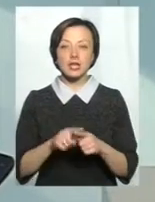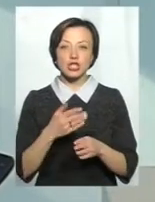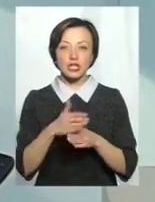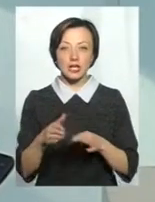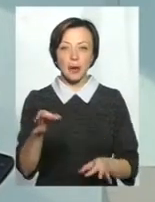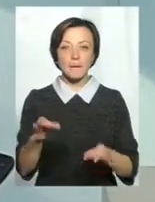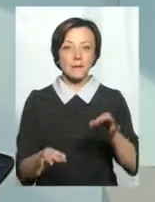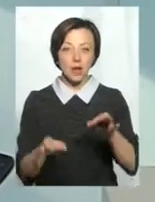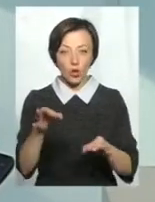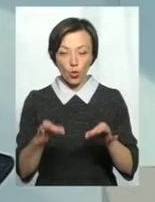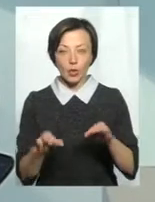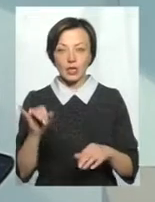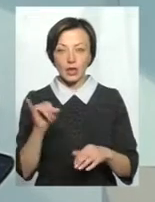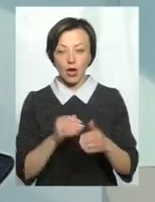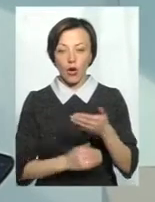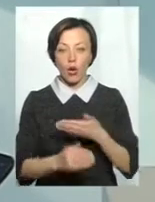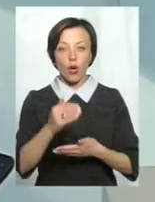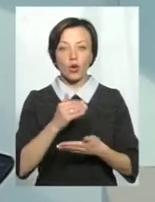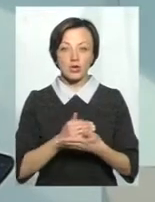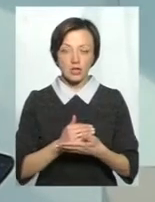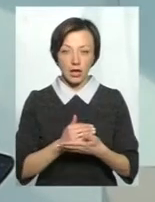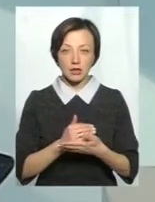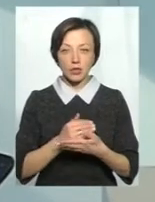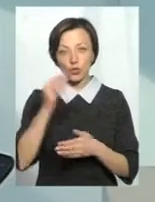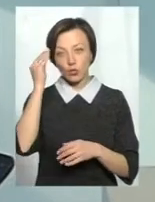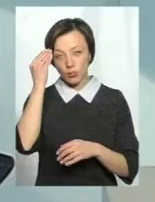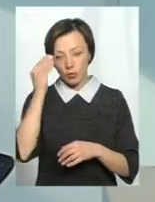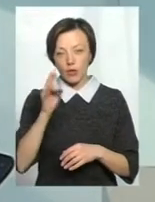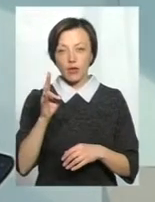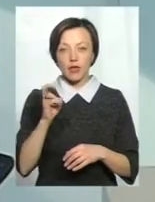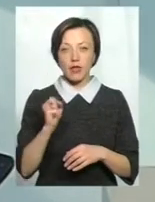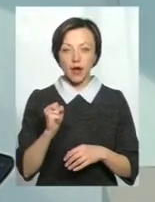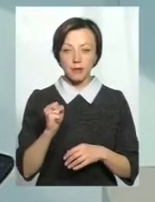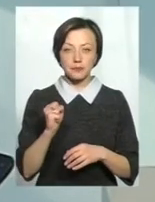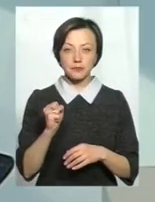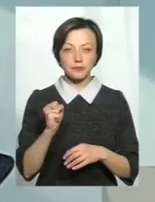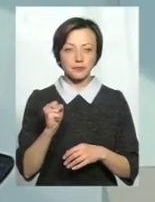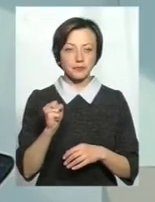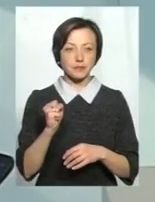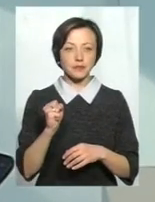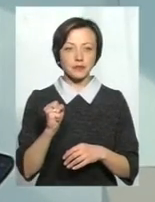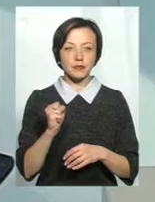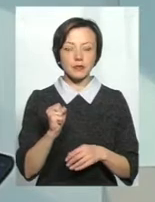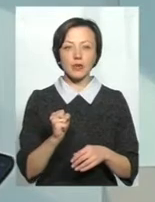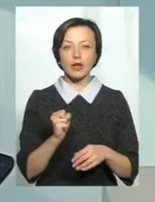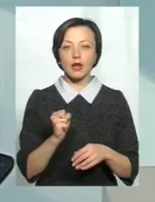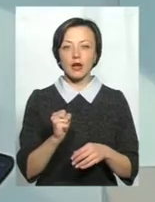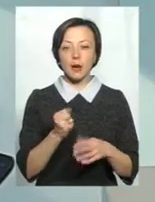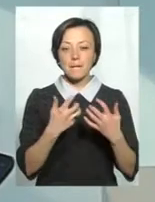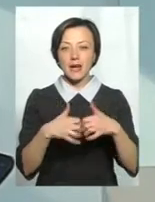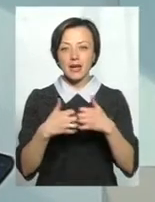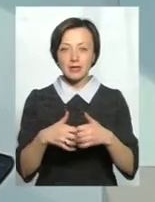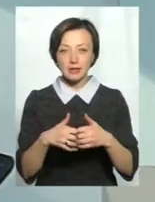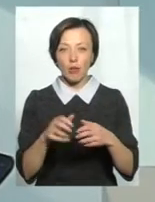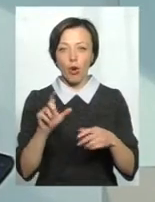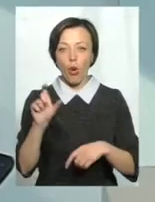природи. І по останніх поглядах на механізм рефлексотерапії і, зокрема,